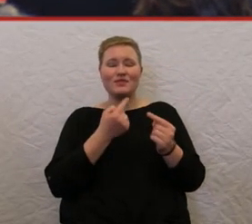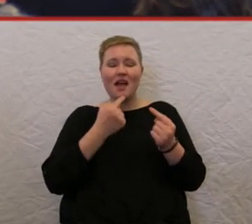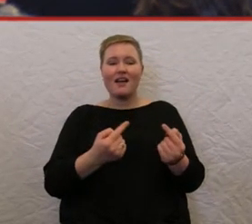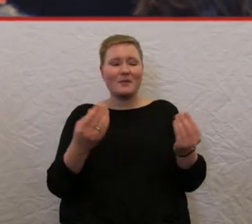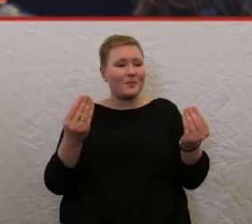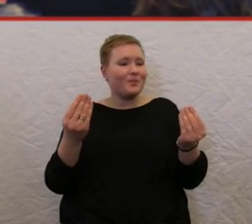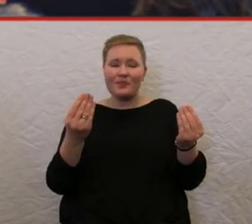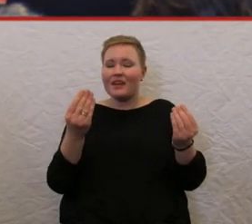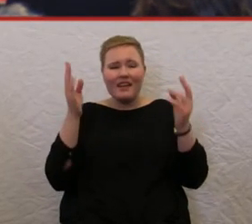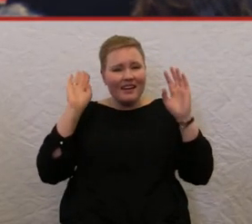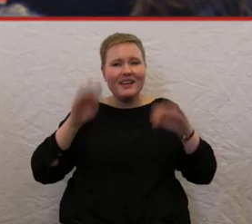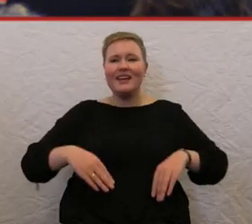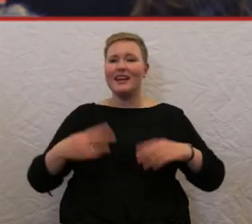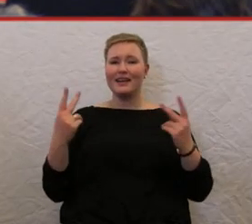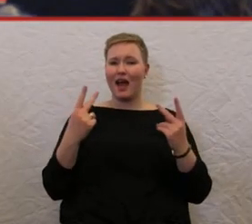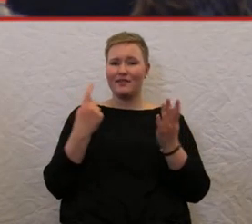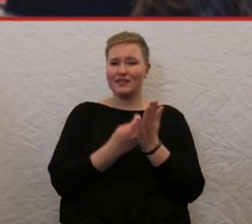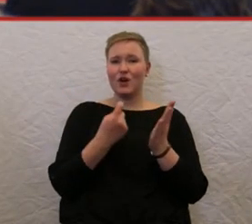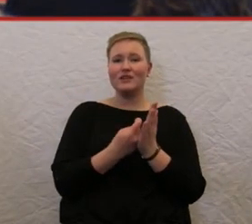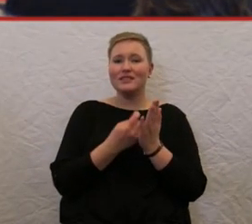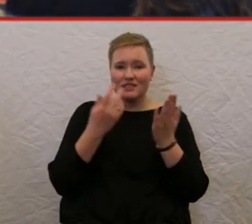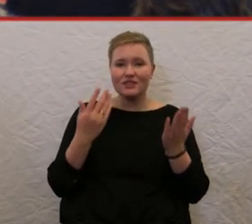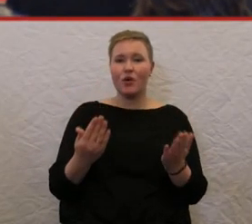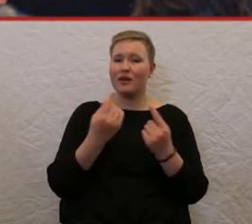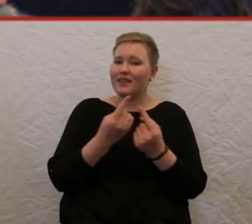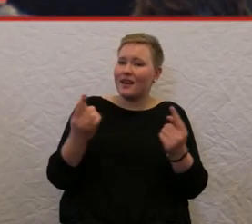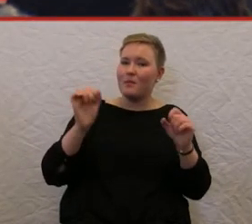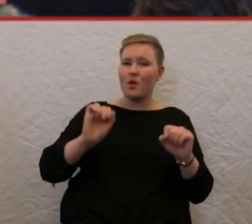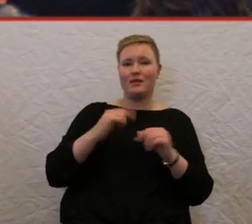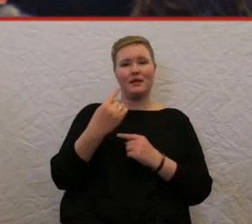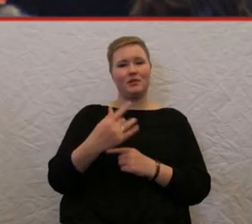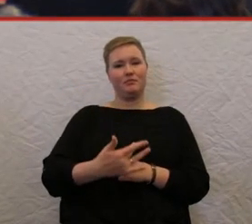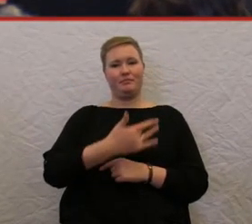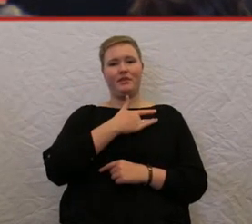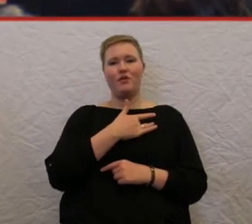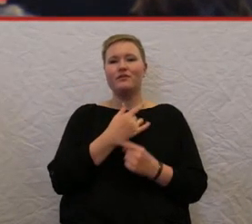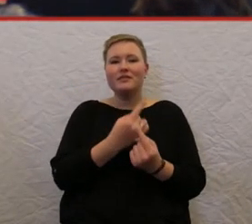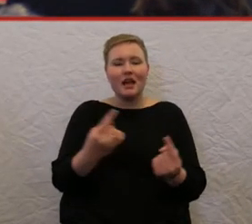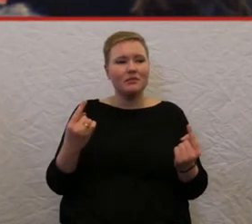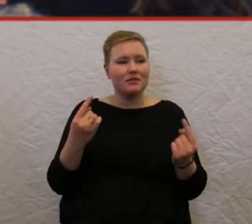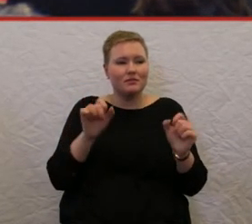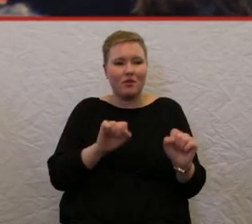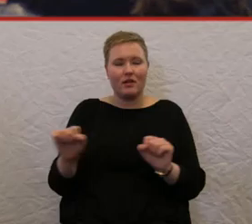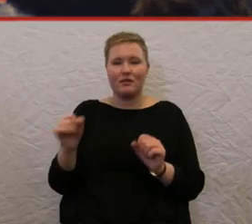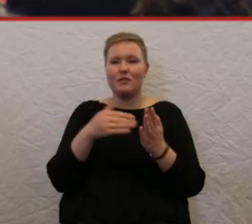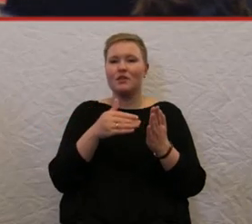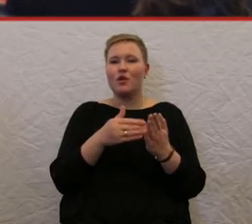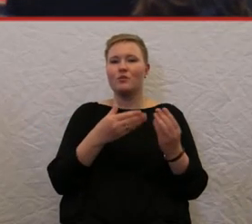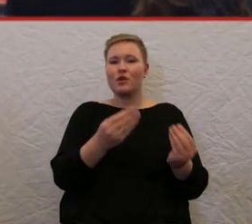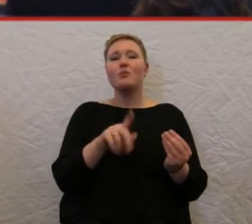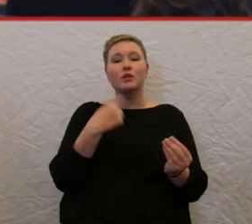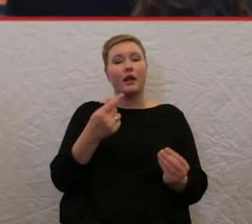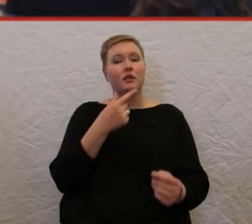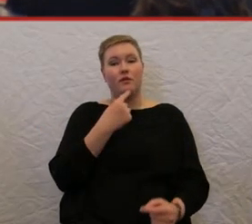egal wie viel es kostet, es ist so, jeden kann es treffen, dass er behindert ist und dann möchte ich mal sehen, wenn ein